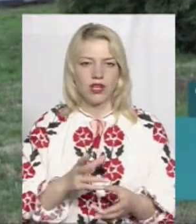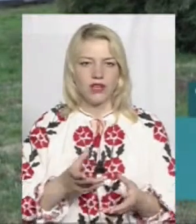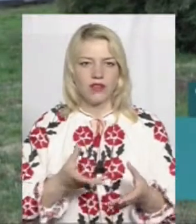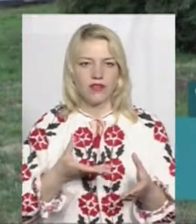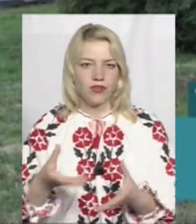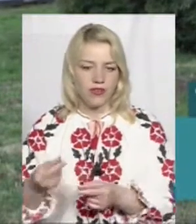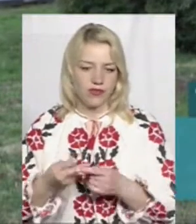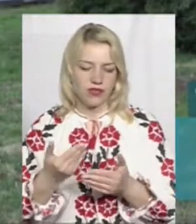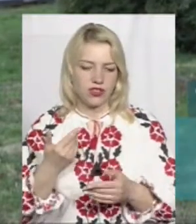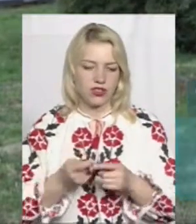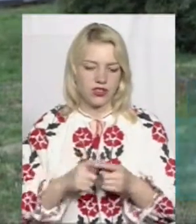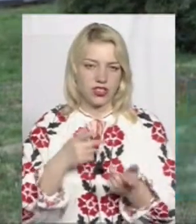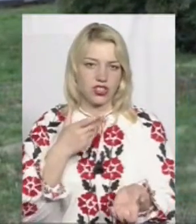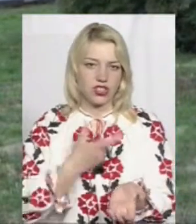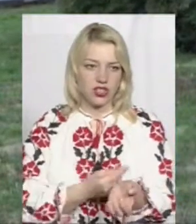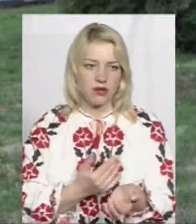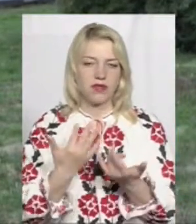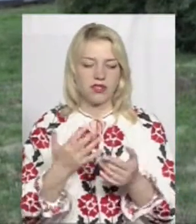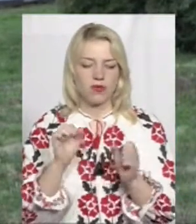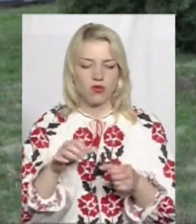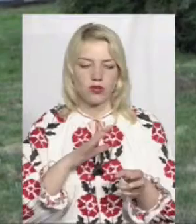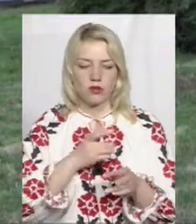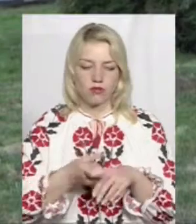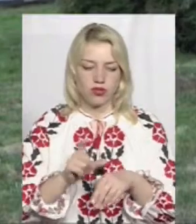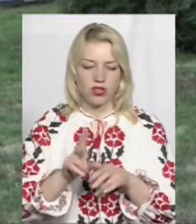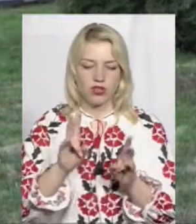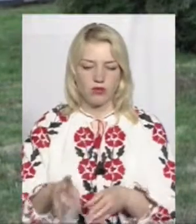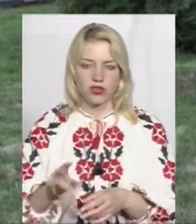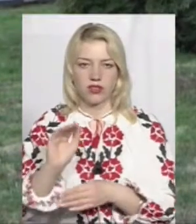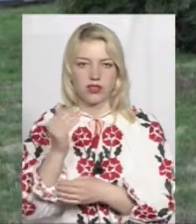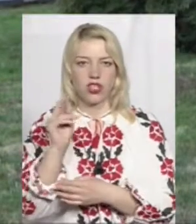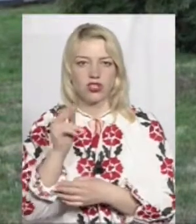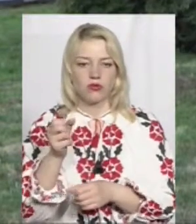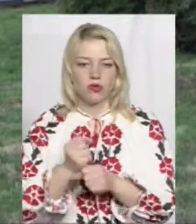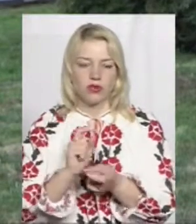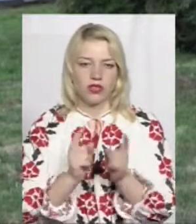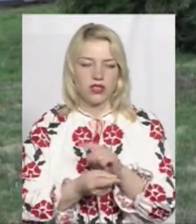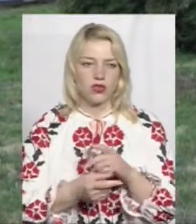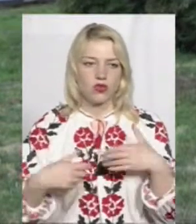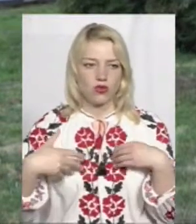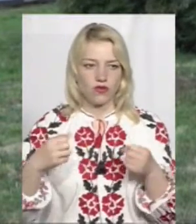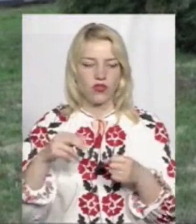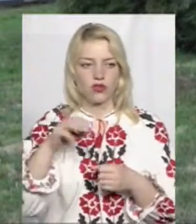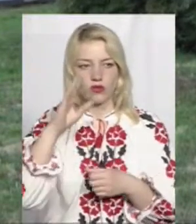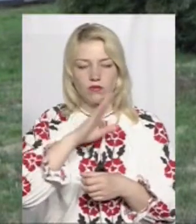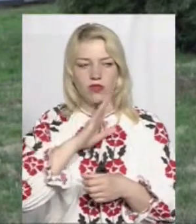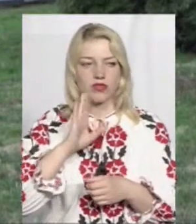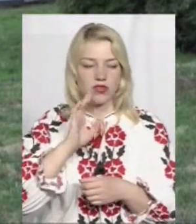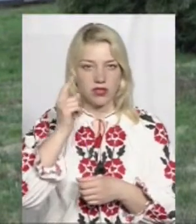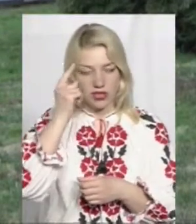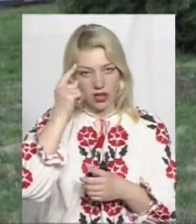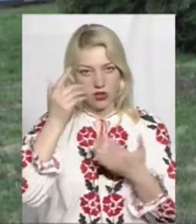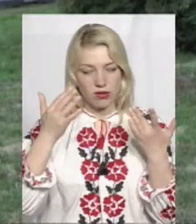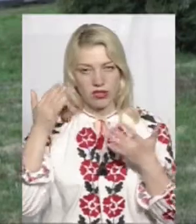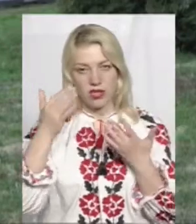наскільки вони можуть більше травмувати дитину, ніж зробити її здоровішою, то батьки такі замисляться,